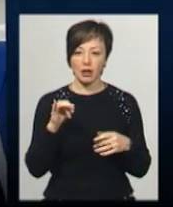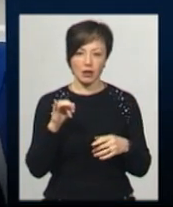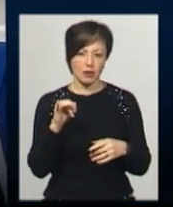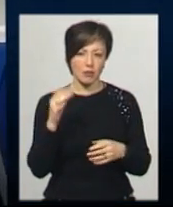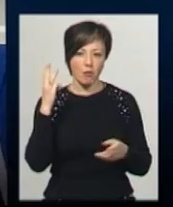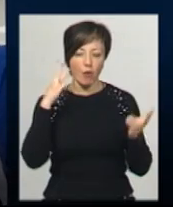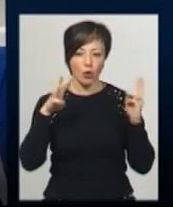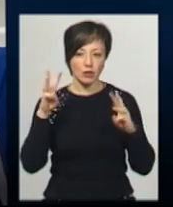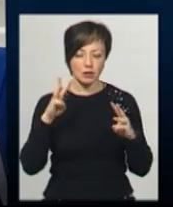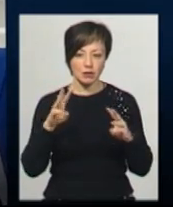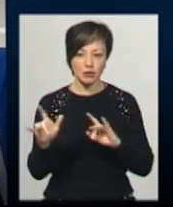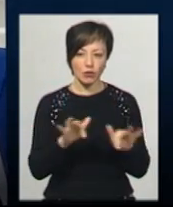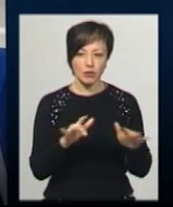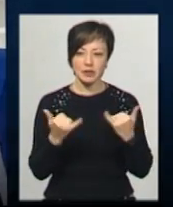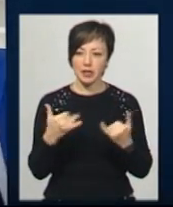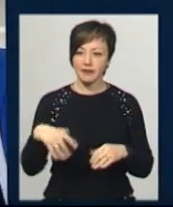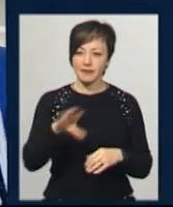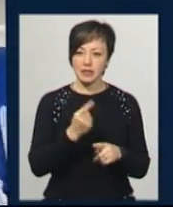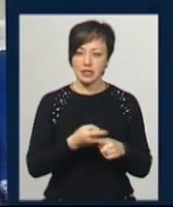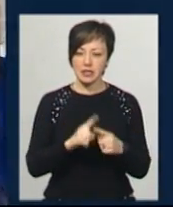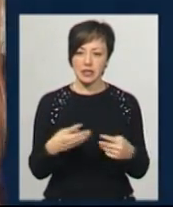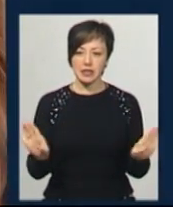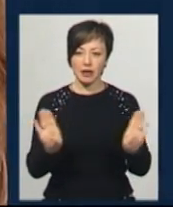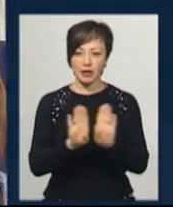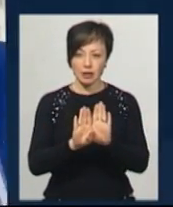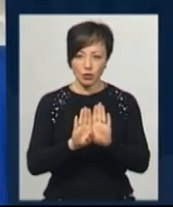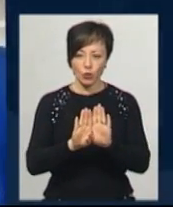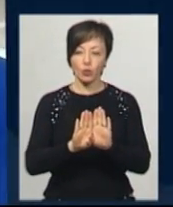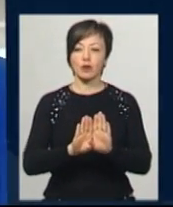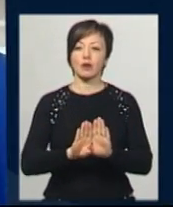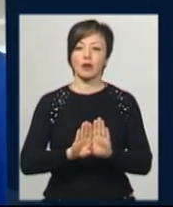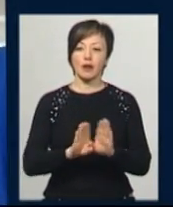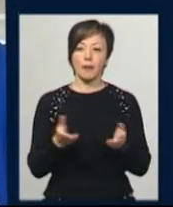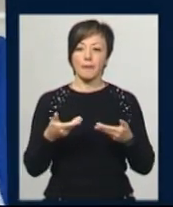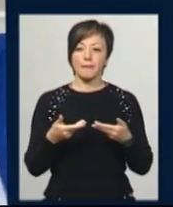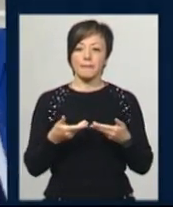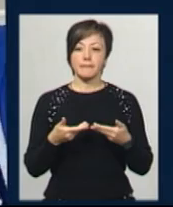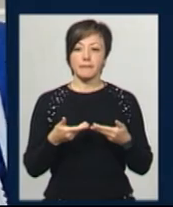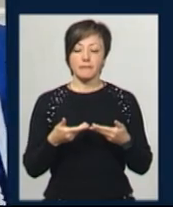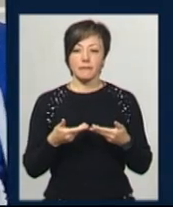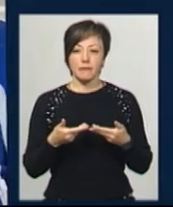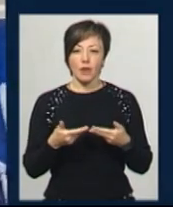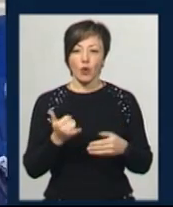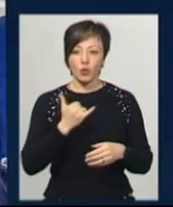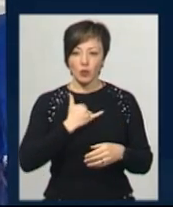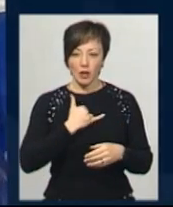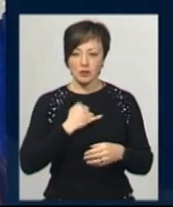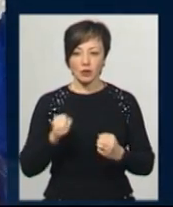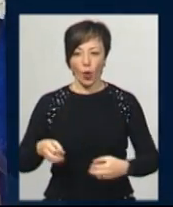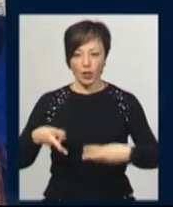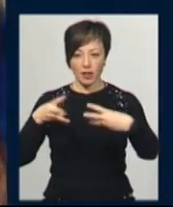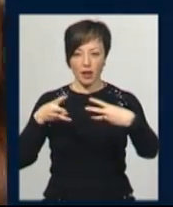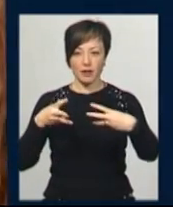Наразі, так як це все закрито, у нас онлайн-акторські